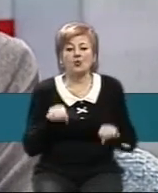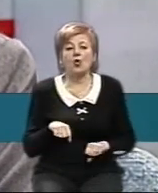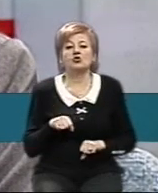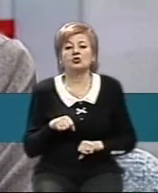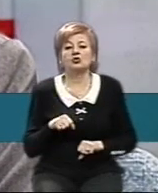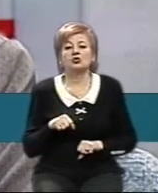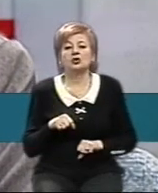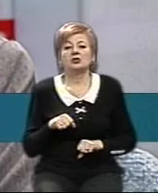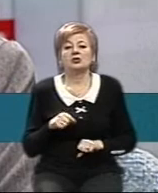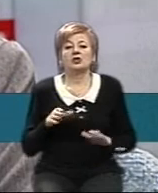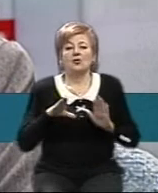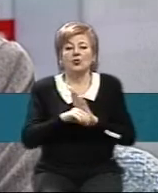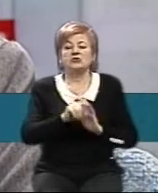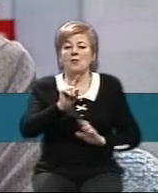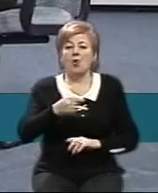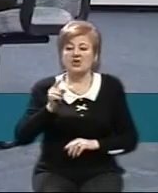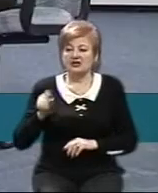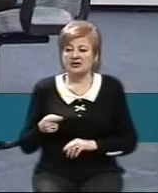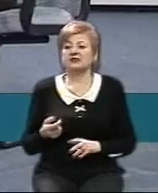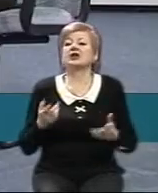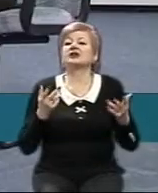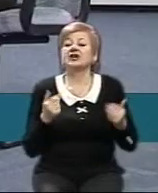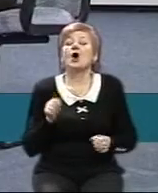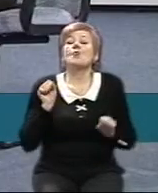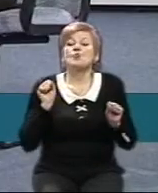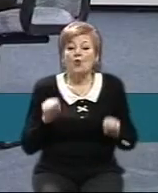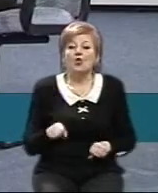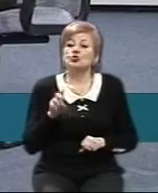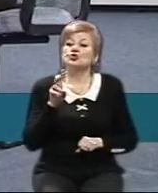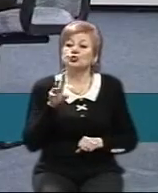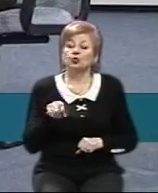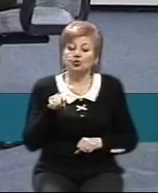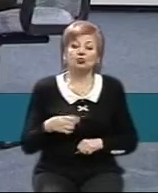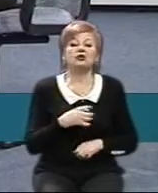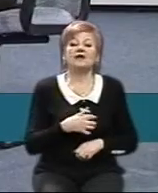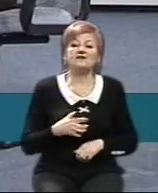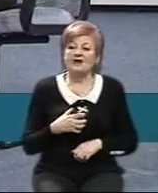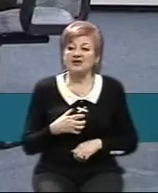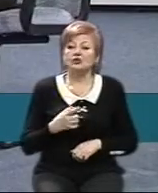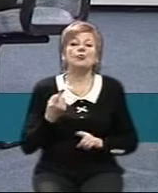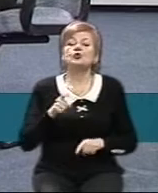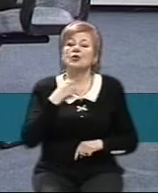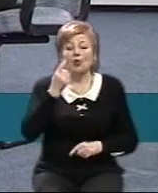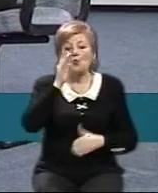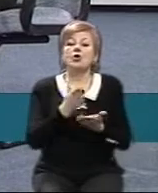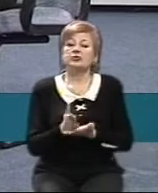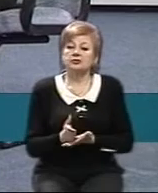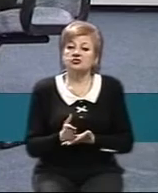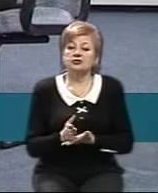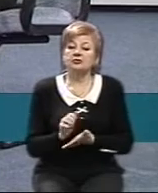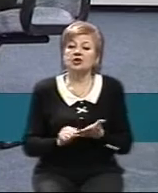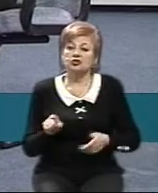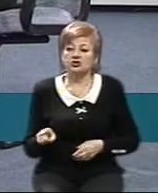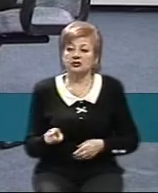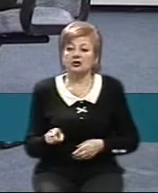часткову мобілізацію. Так, звичайно, може. Але тут важливо, чому я кажу політичний аспект? Бо від